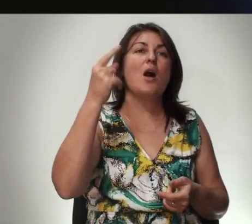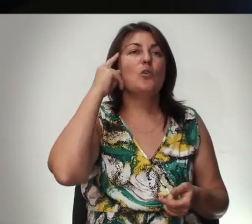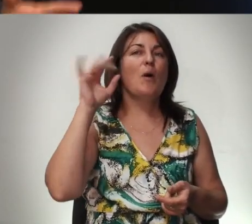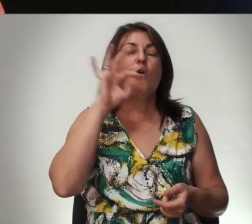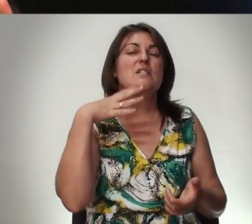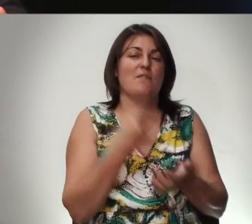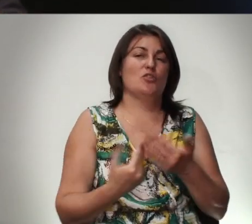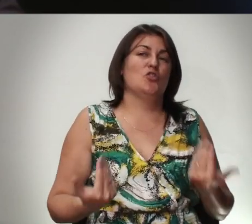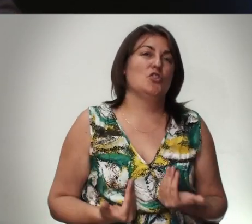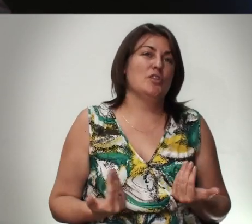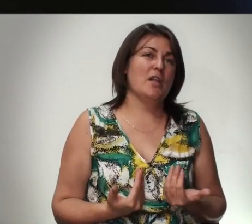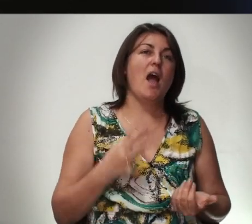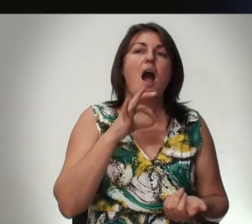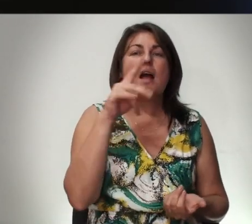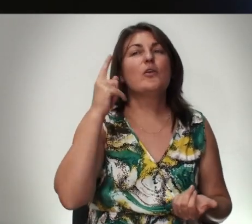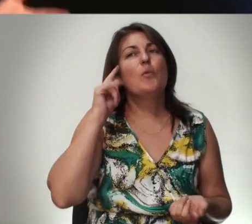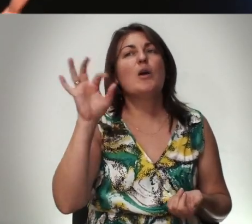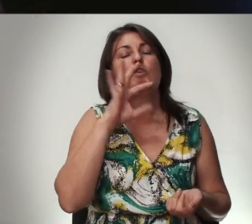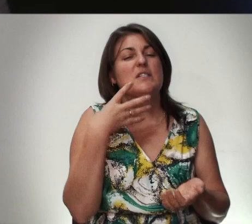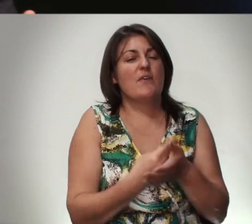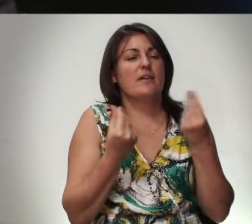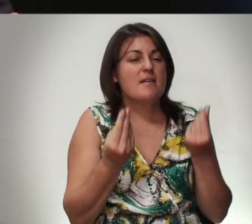Думают О Своей Жизни Они Думают